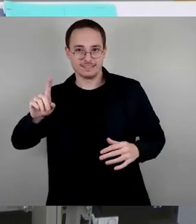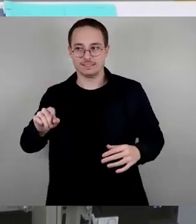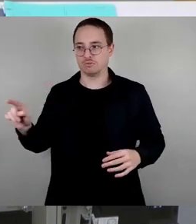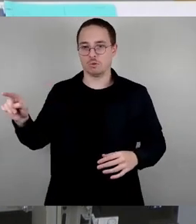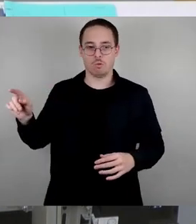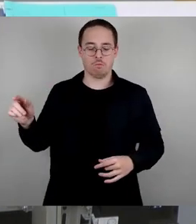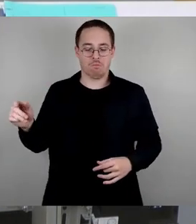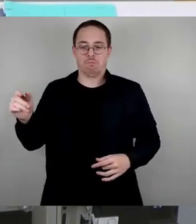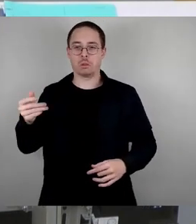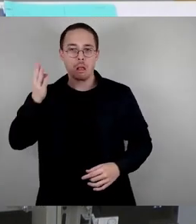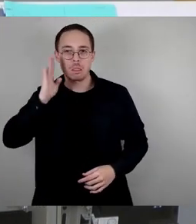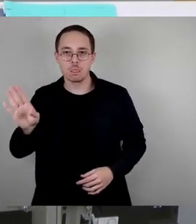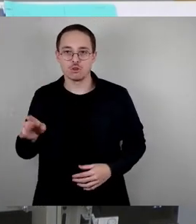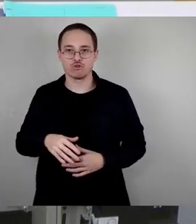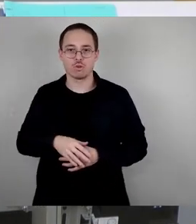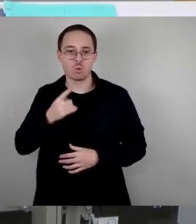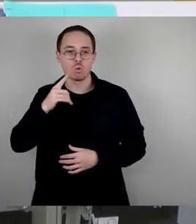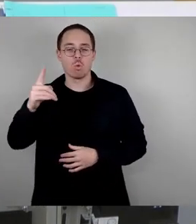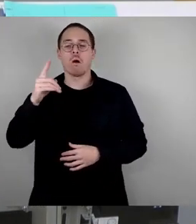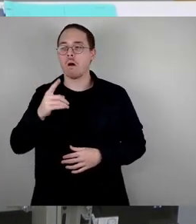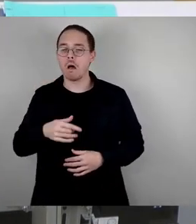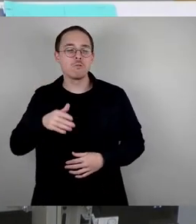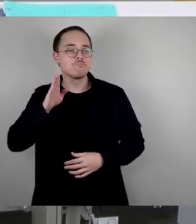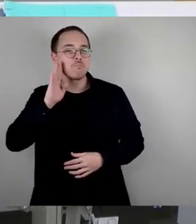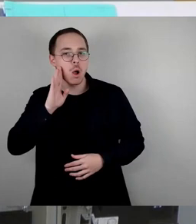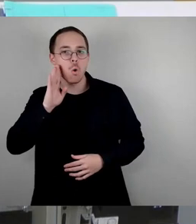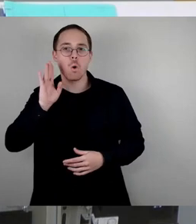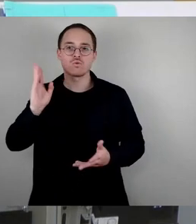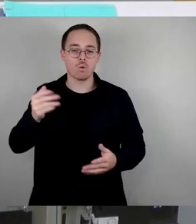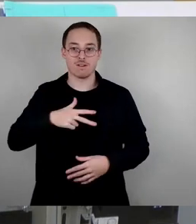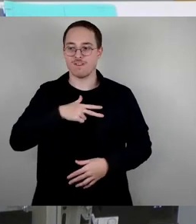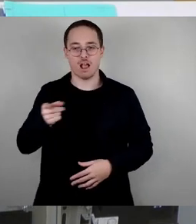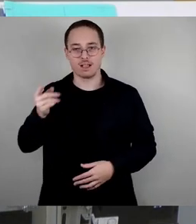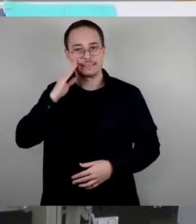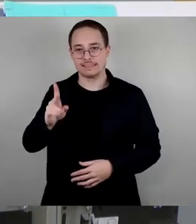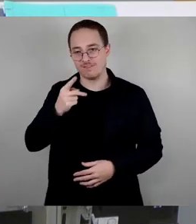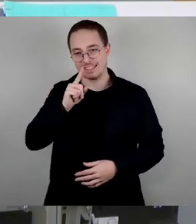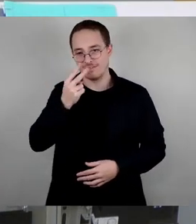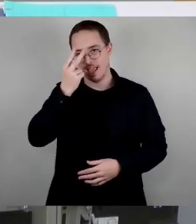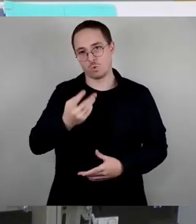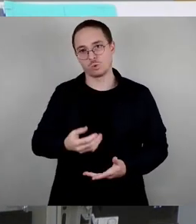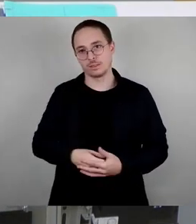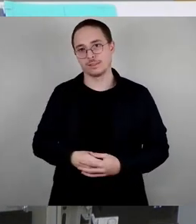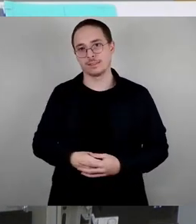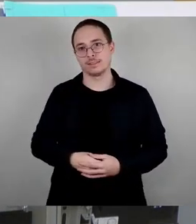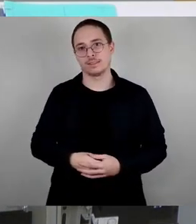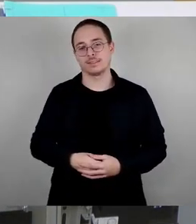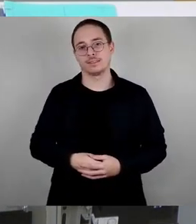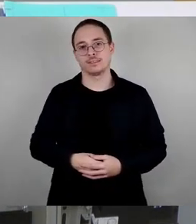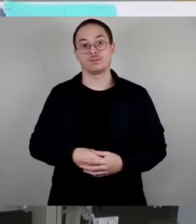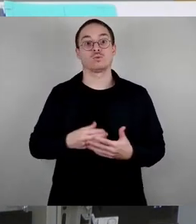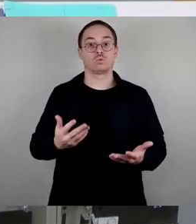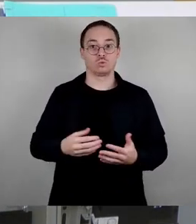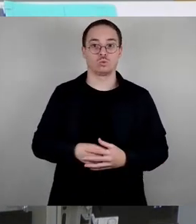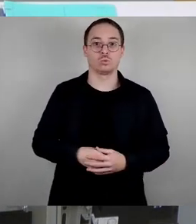Und deswegen wollen wir natürlich, wie gesagt, dafür sorgen. Das hängt aber eben auch von den Konditionen ab, die der Eigentümer der Stadt anbietet. Und wenn die natürlich jetzt teurer sind als